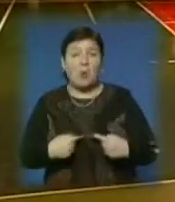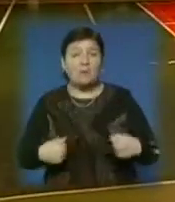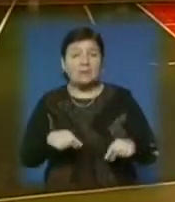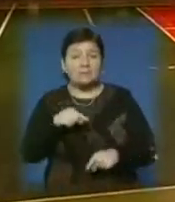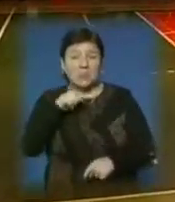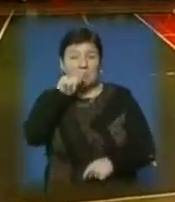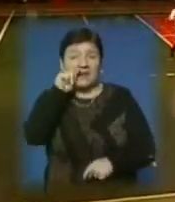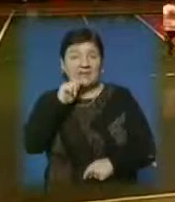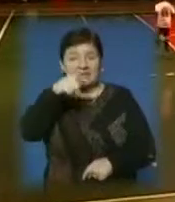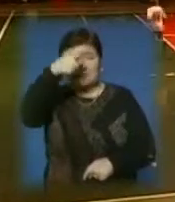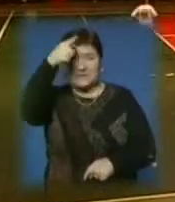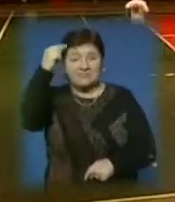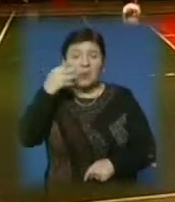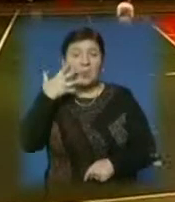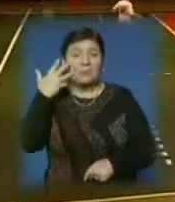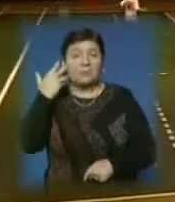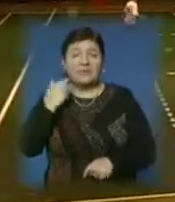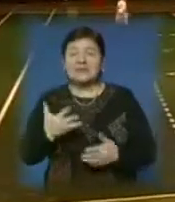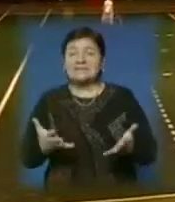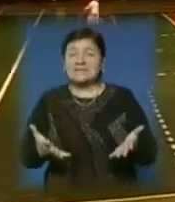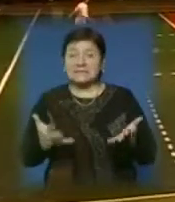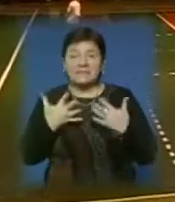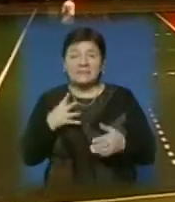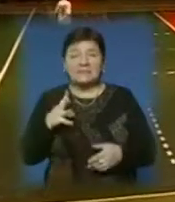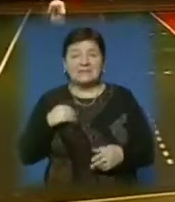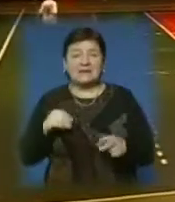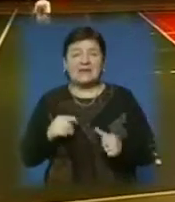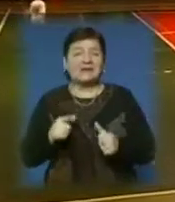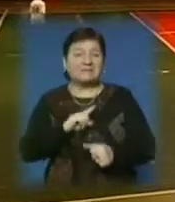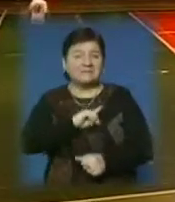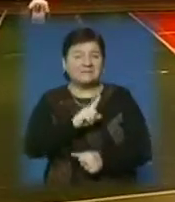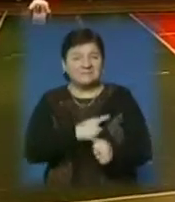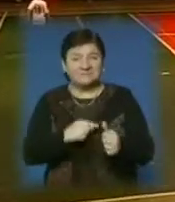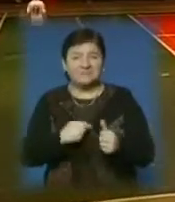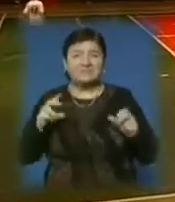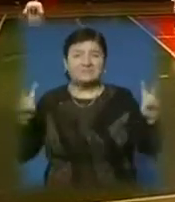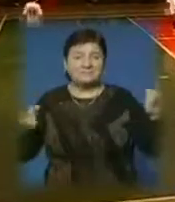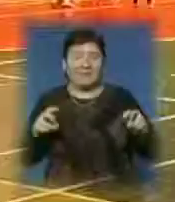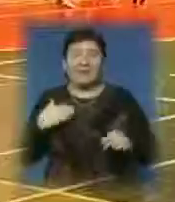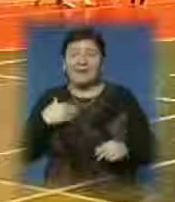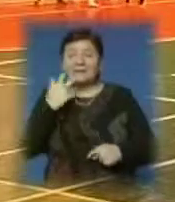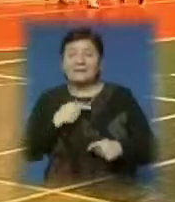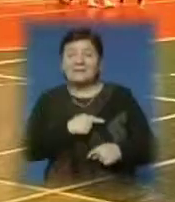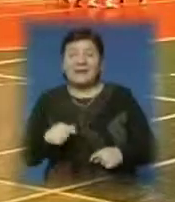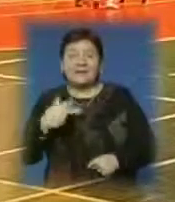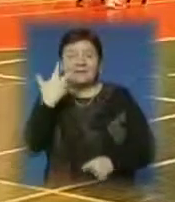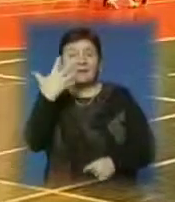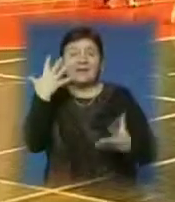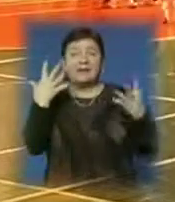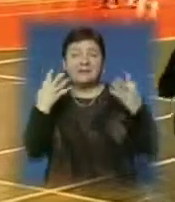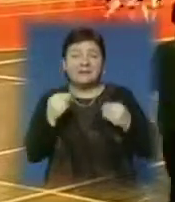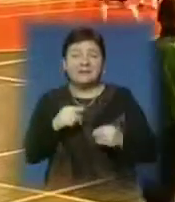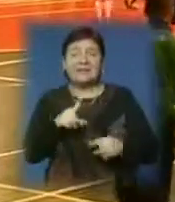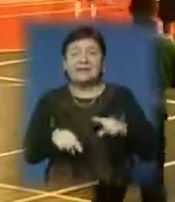України, Словаччини та Угорщини з'ясовували звання найсильнішого. Невипадково ігри тривали цілих три дні на